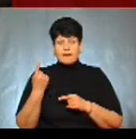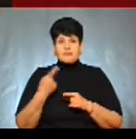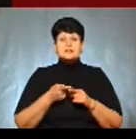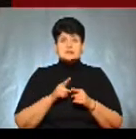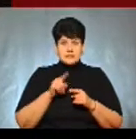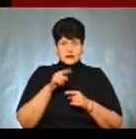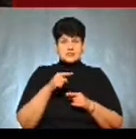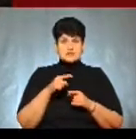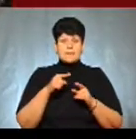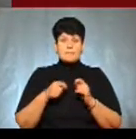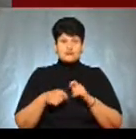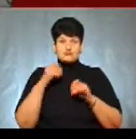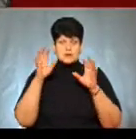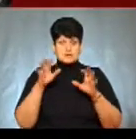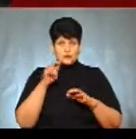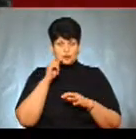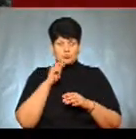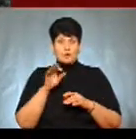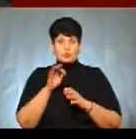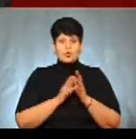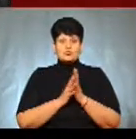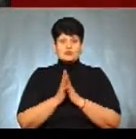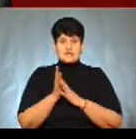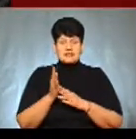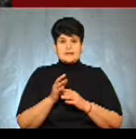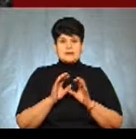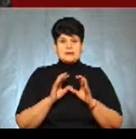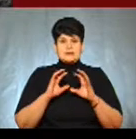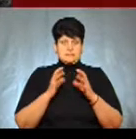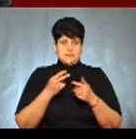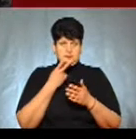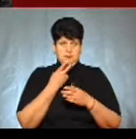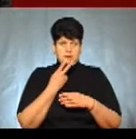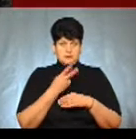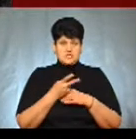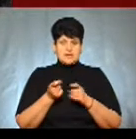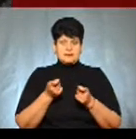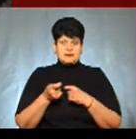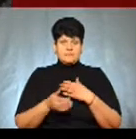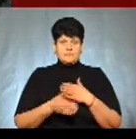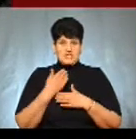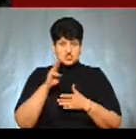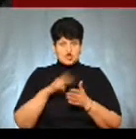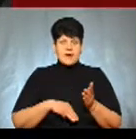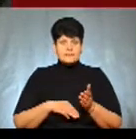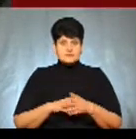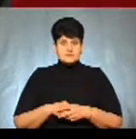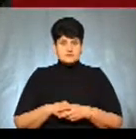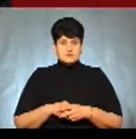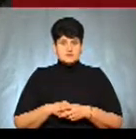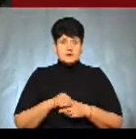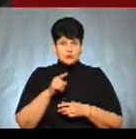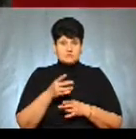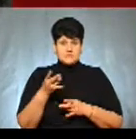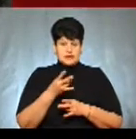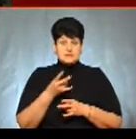знаєш, є порушення закону України про рослинний світ? Я знаю. За що передбачена відповідальність адміністративна? Я знаю. Штраф. І тобі